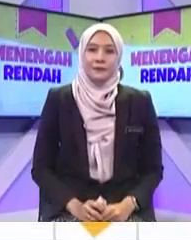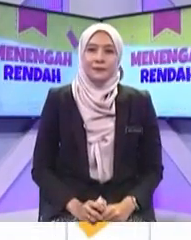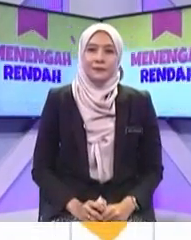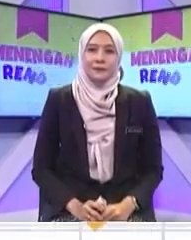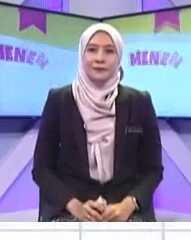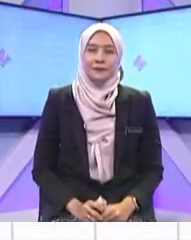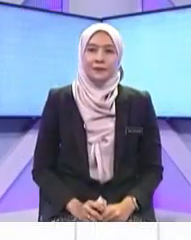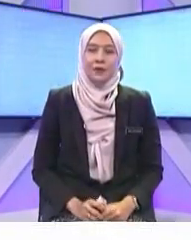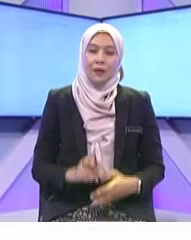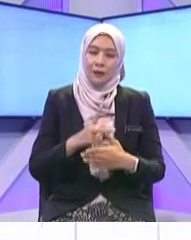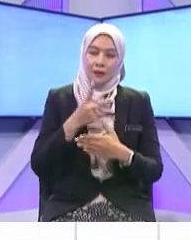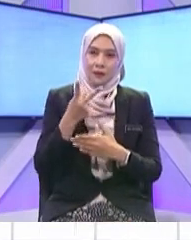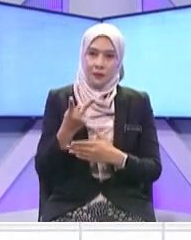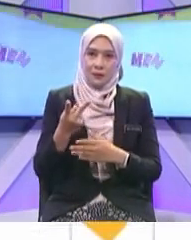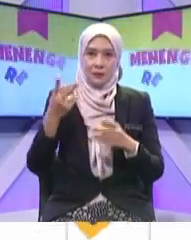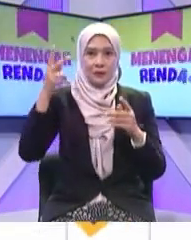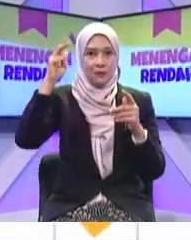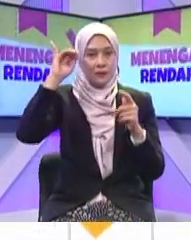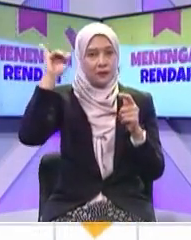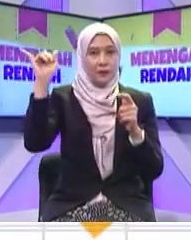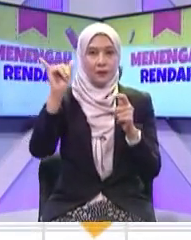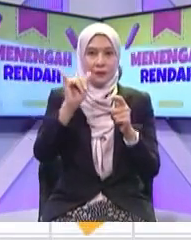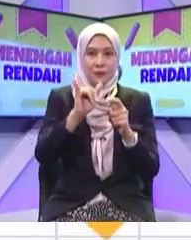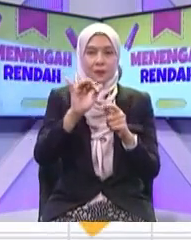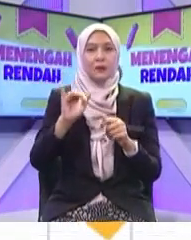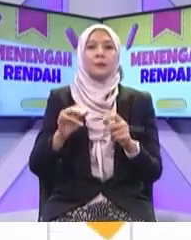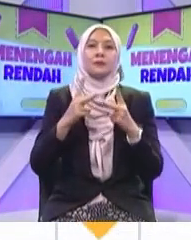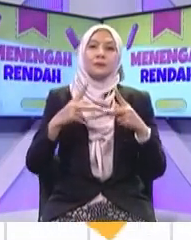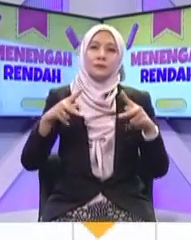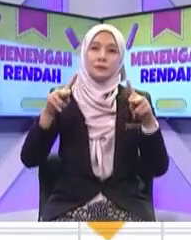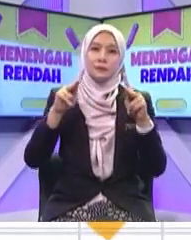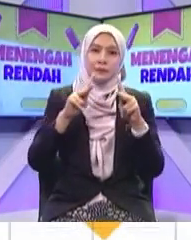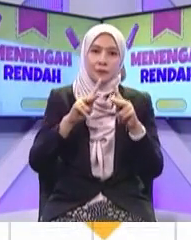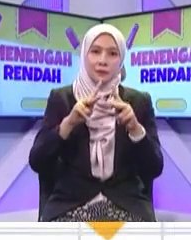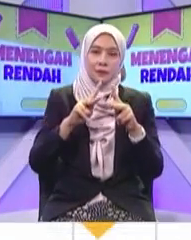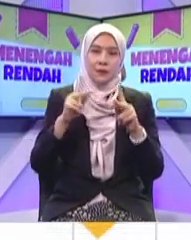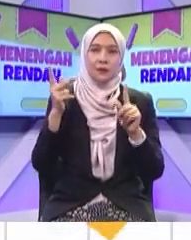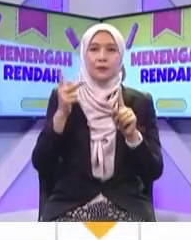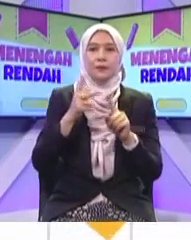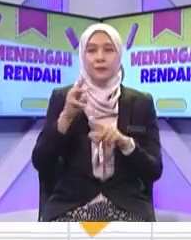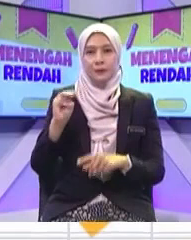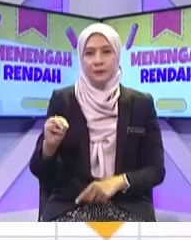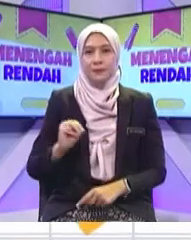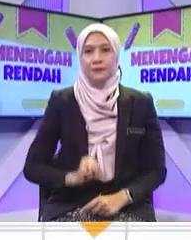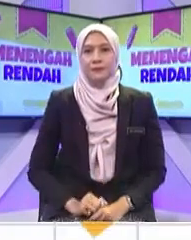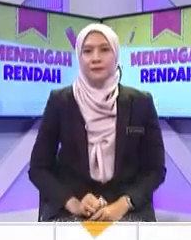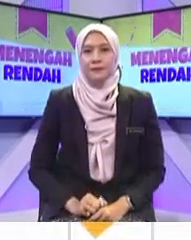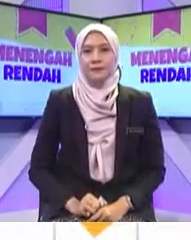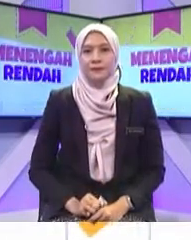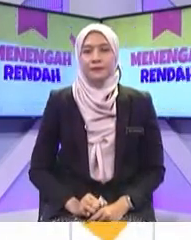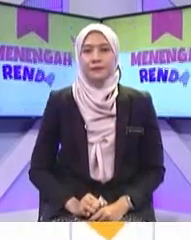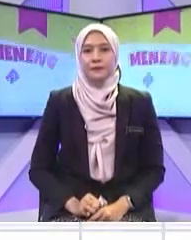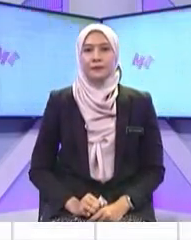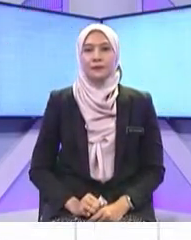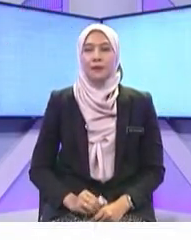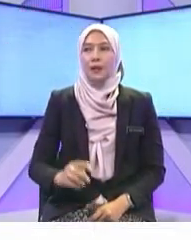Antara kesan Telekomunikasi Berikut Manakah yang paling penting Kepada seorang murid Seperti anda Si Tele